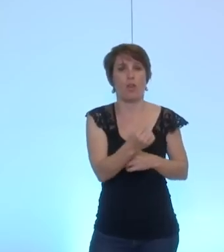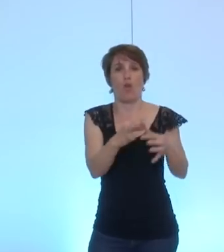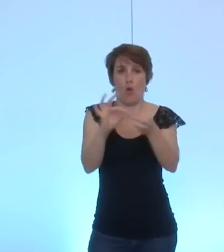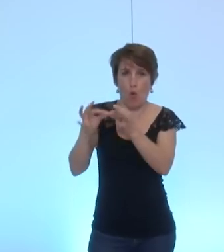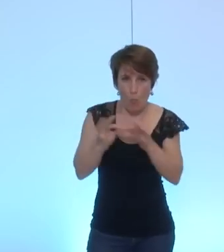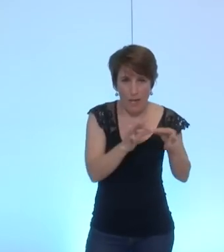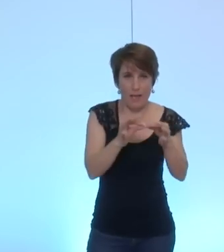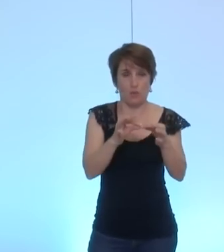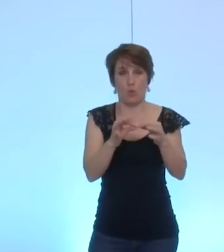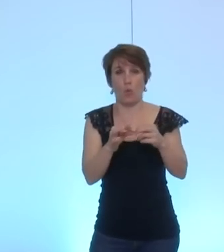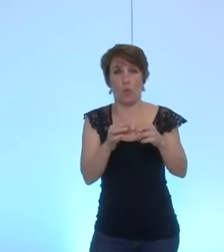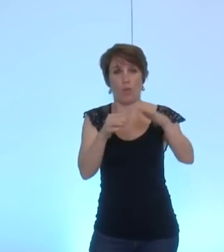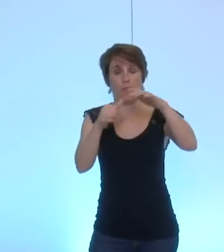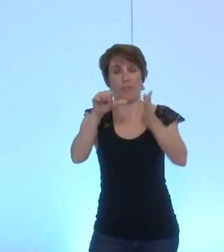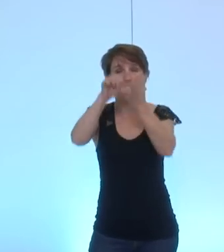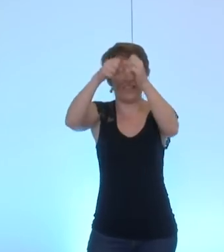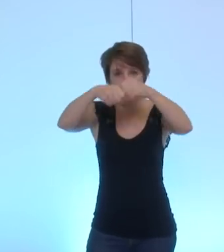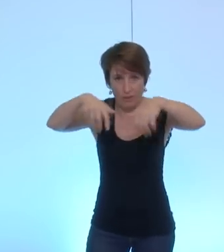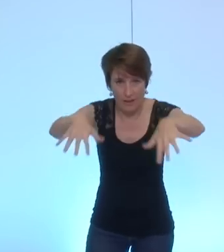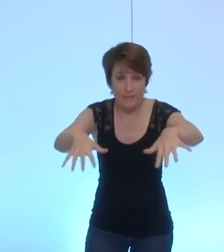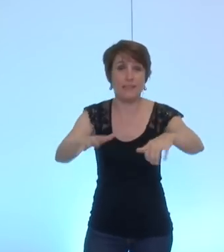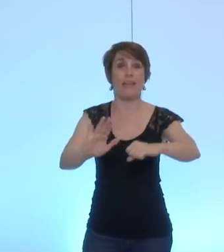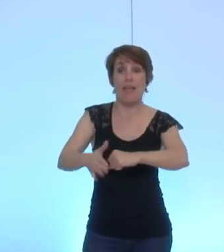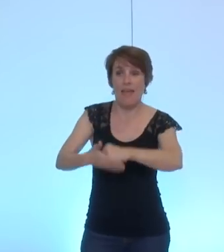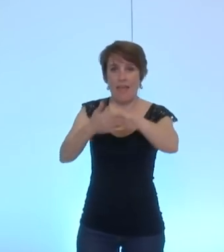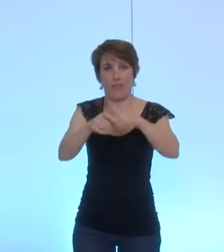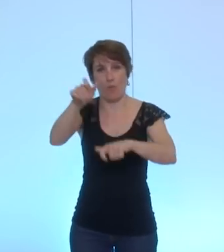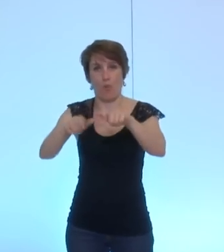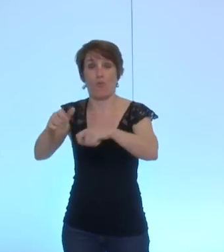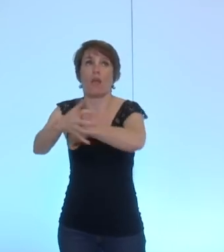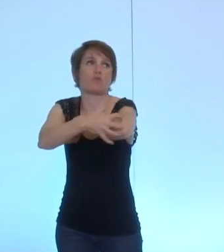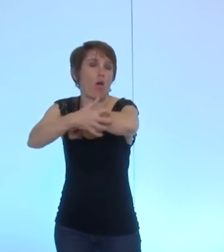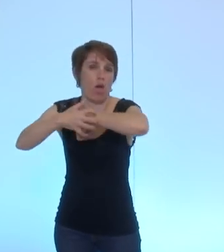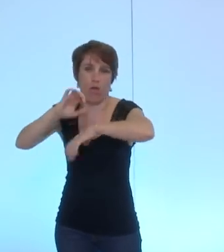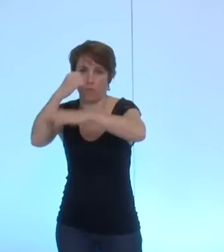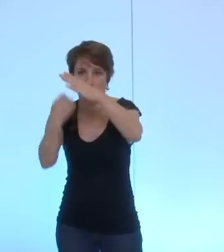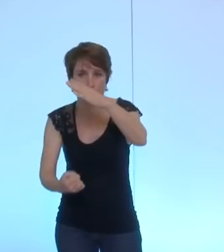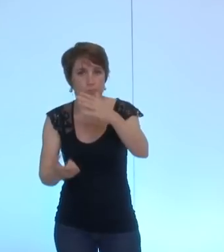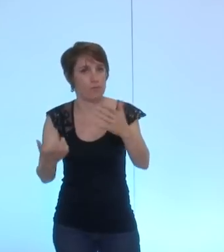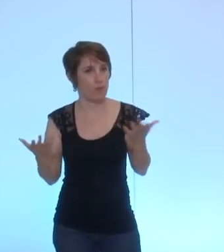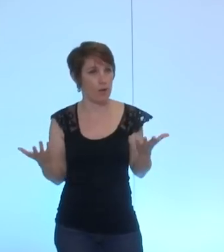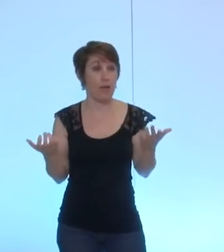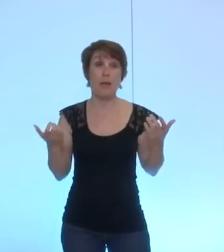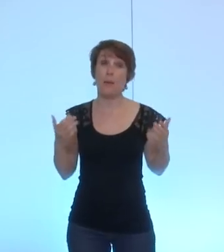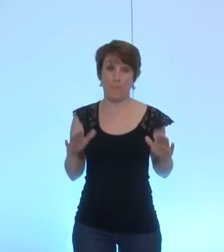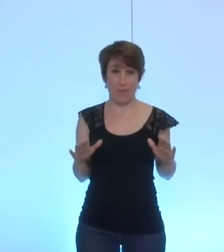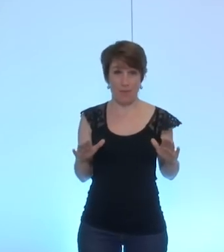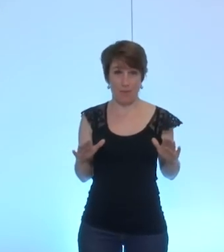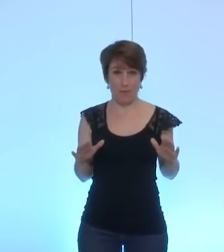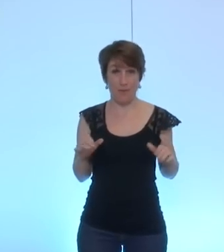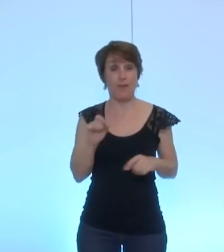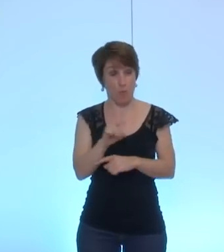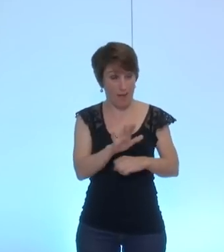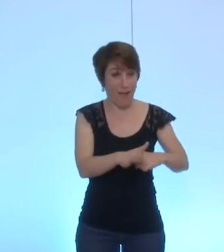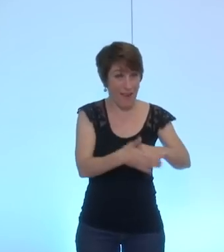populations en détresse mais aucun de ces domaines d'intervention ne peut être le support ne